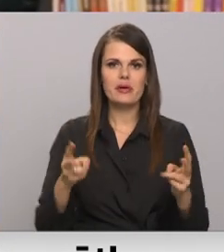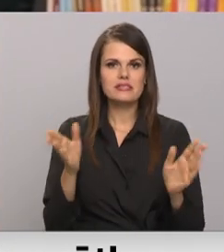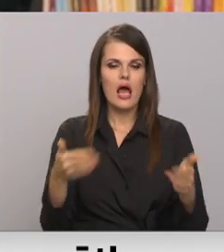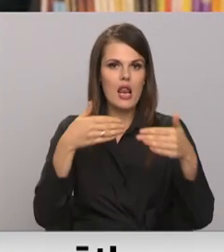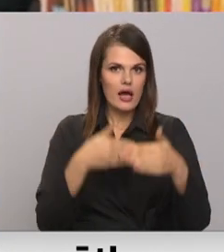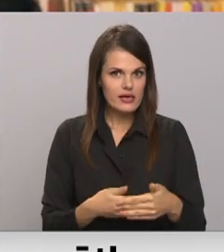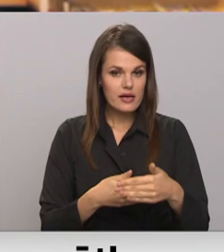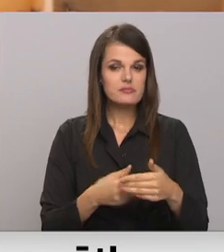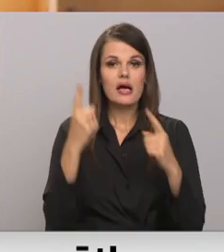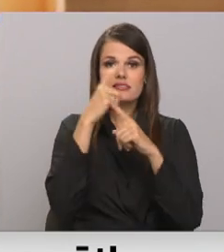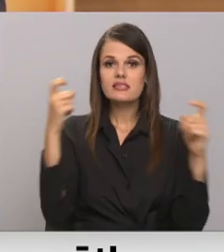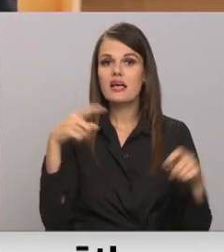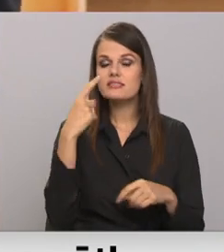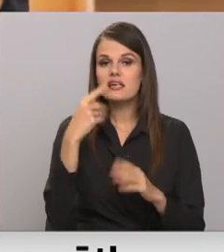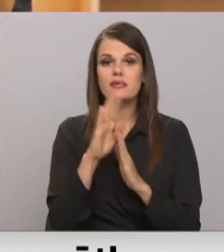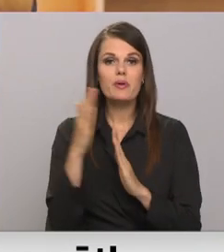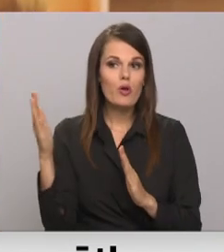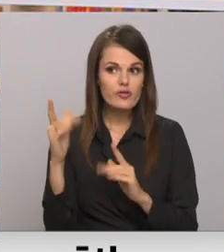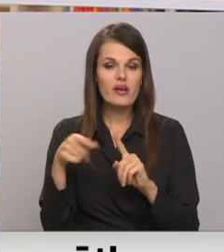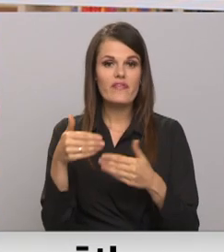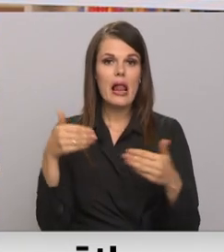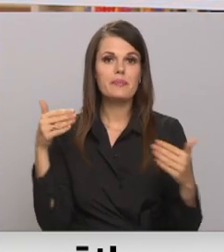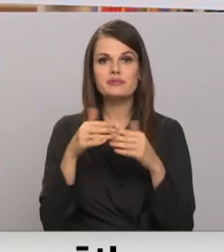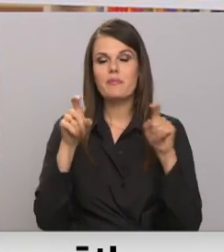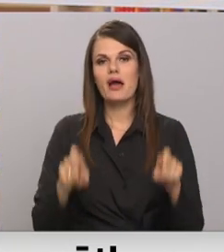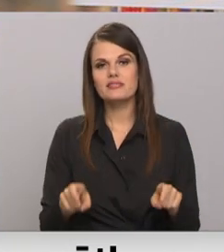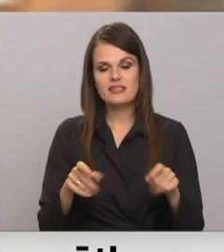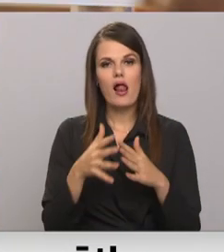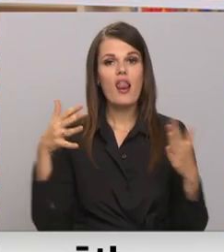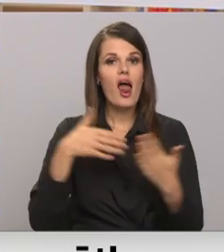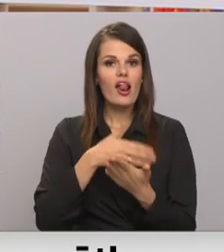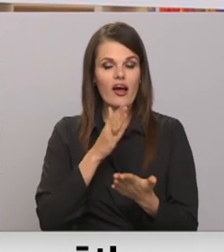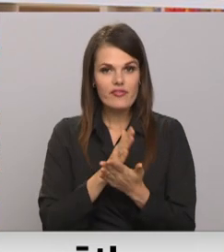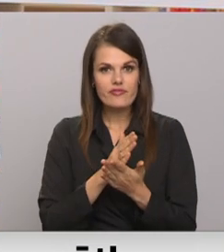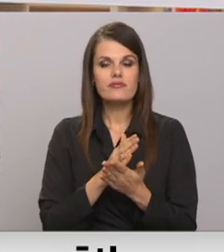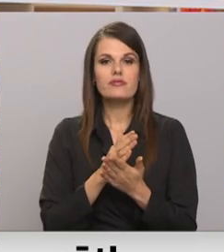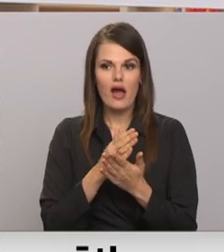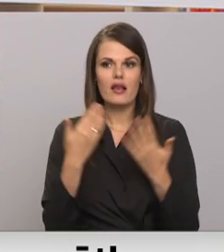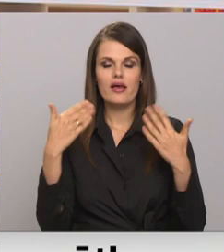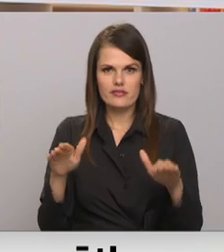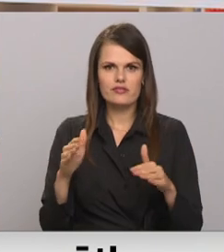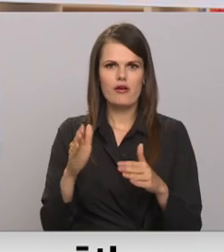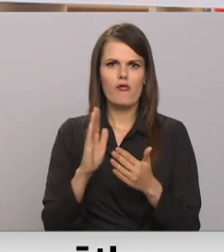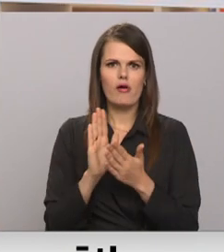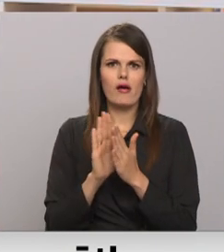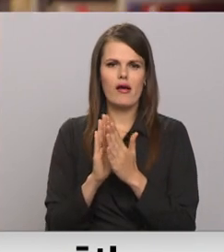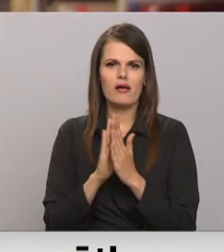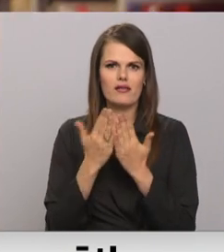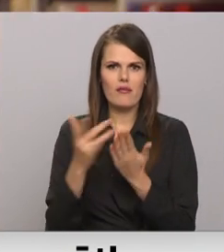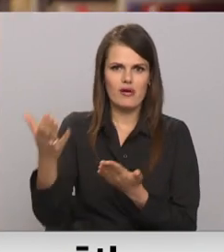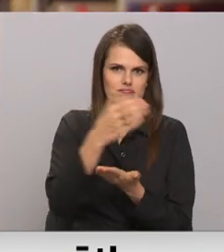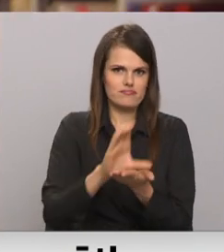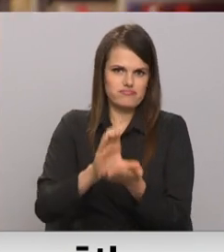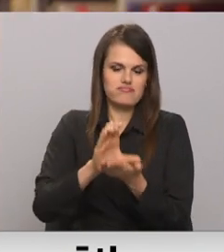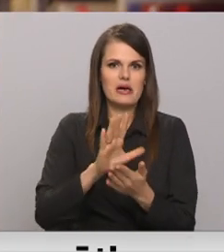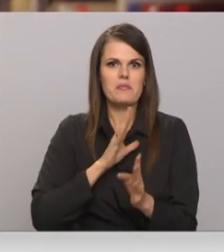Kā arēķē vēziņām norāda bibliotekā, vēl pirms mājasēdes liela daļa no lasītājiem gan ir jau nodrošinājušies ar literatūru. Bija